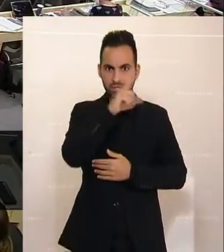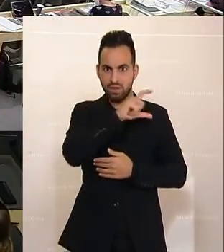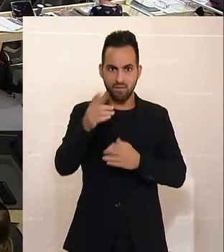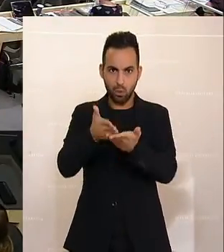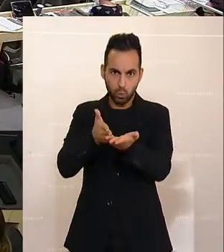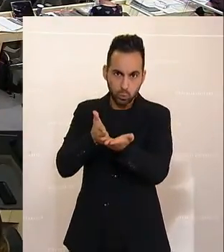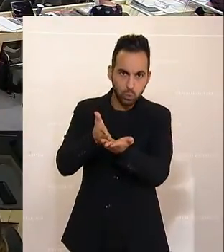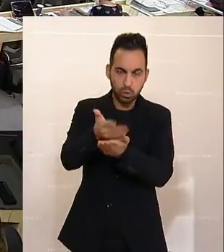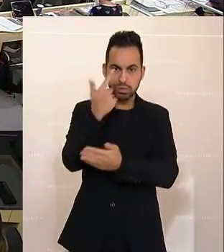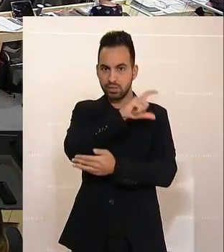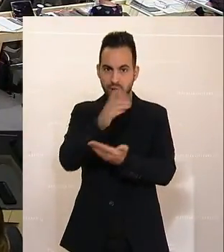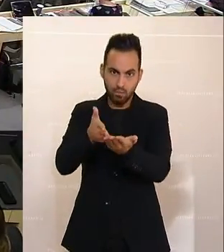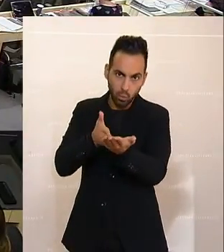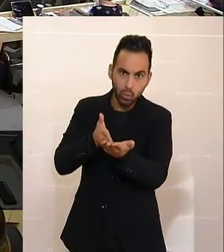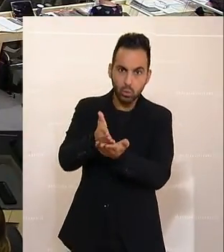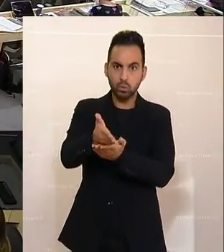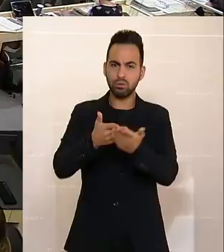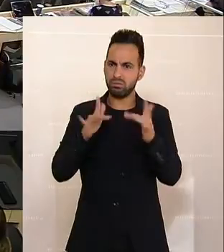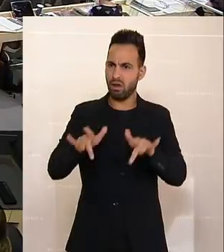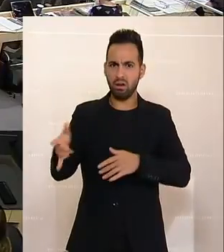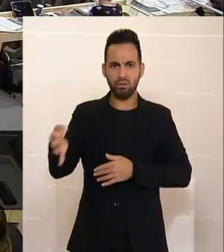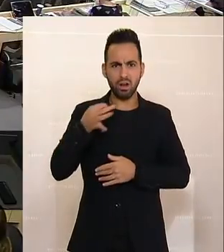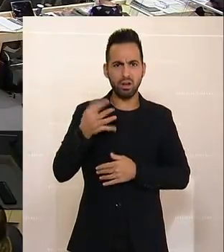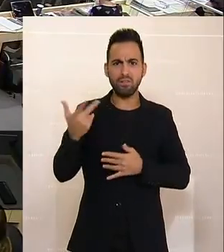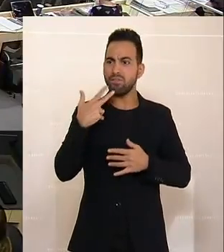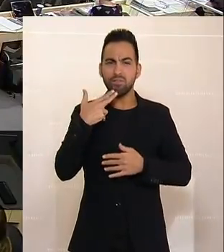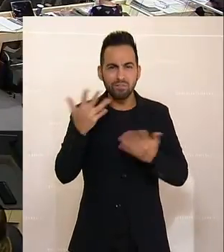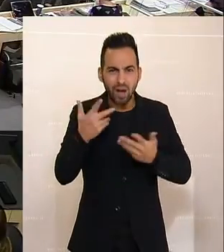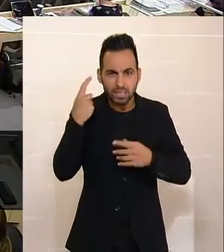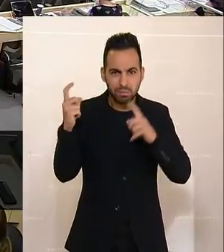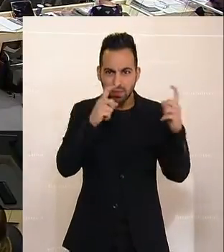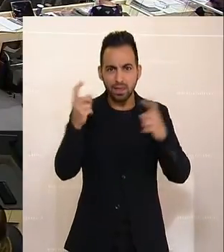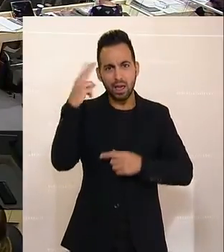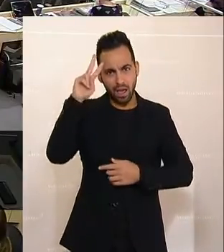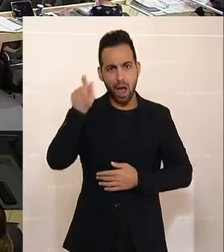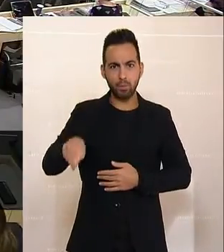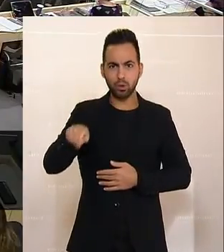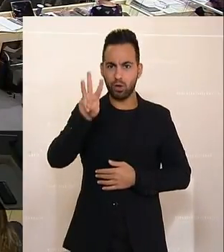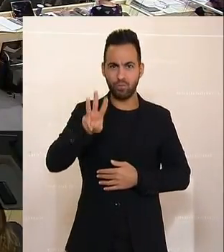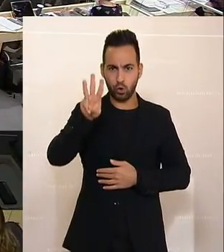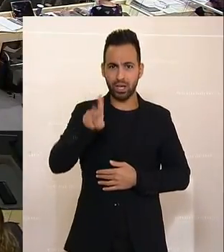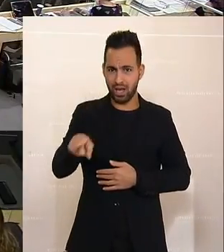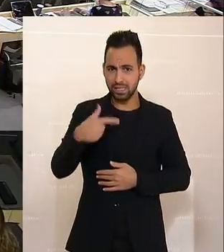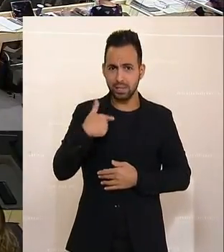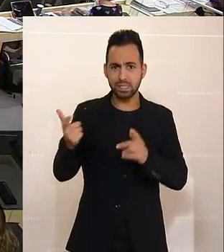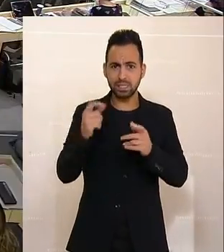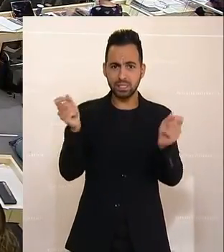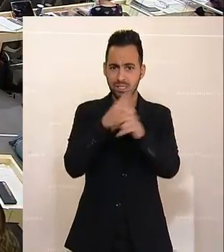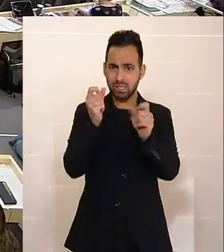lang, zwei Wochen lang, Sie fragen, welches Tauziehen, Herr Abgeordneter Wöginger, lesen Sie denn die Korrespondenz nicht?